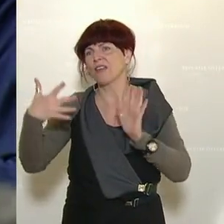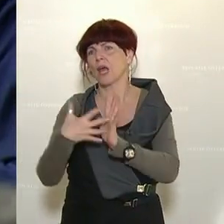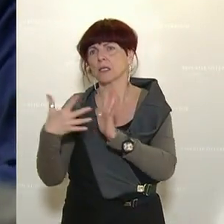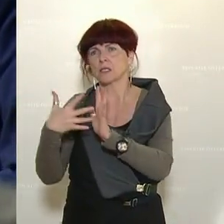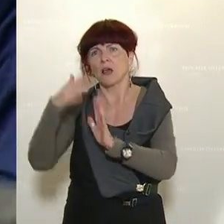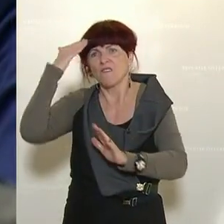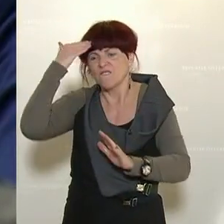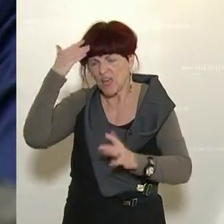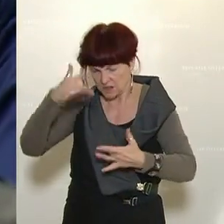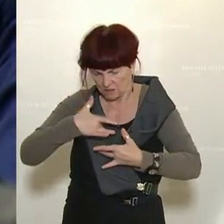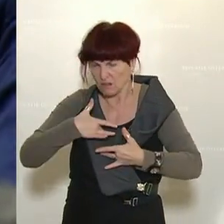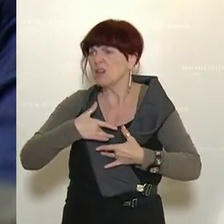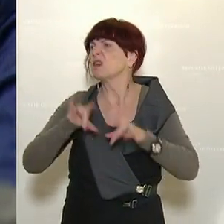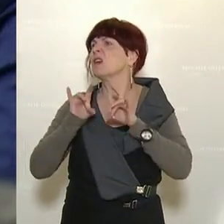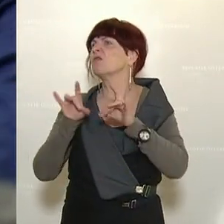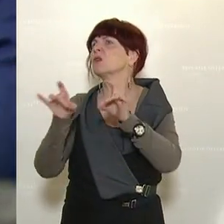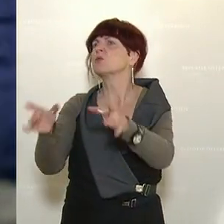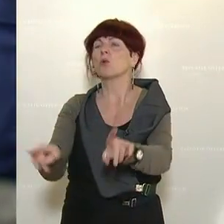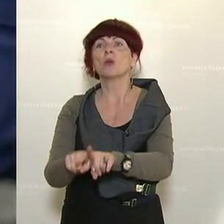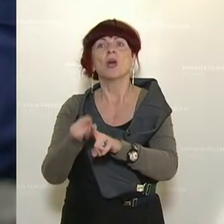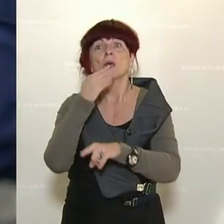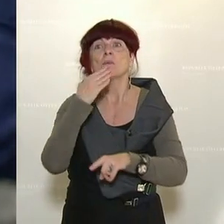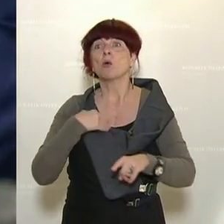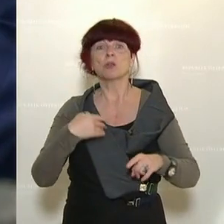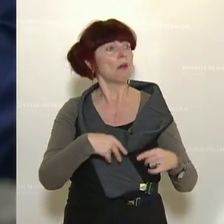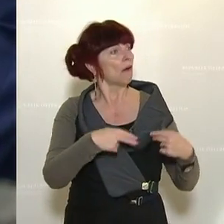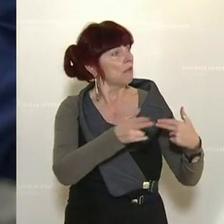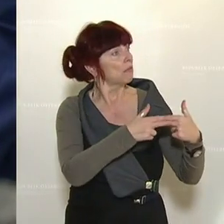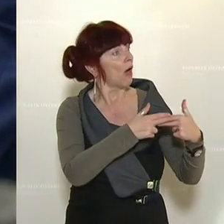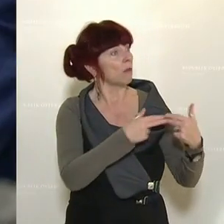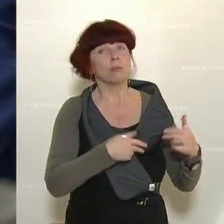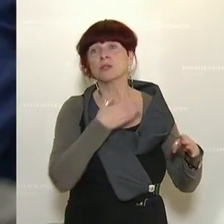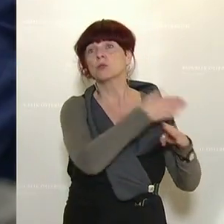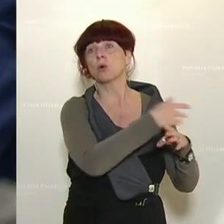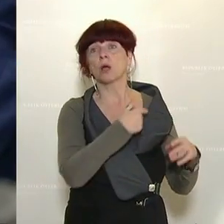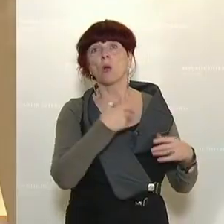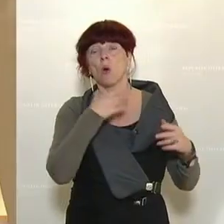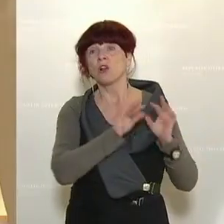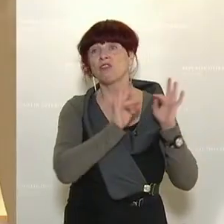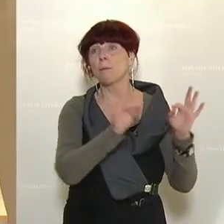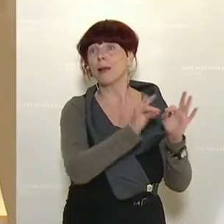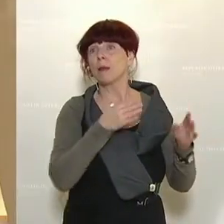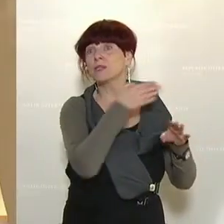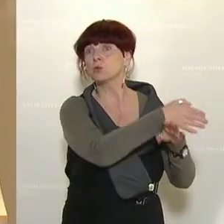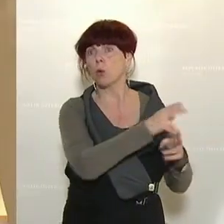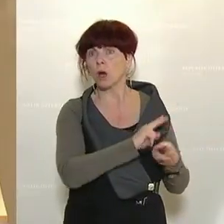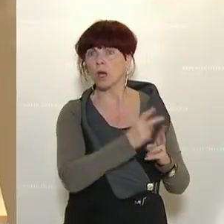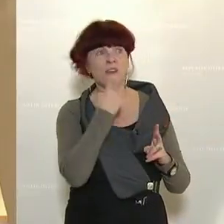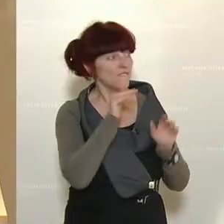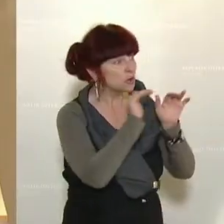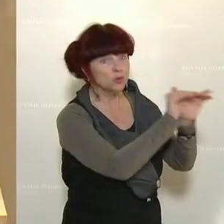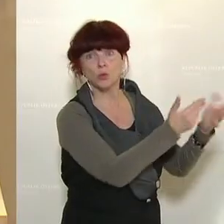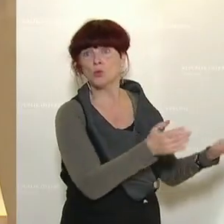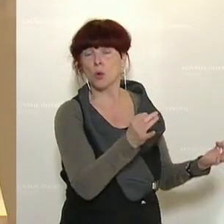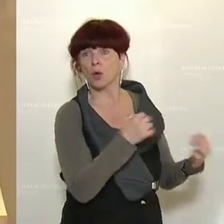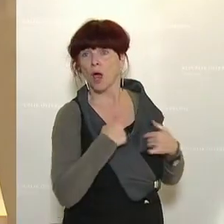ob man infiziert ist oder weitertragen kann, zu seinen Nächsten gehen? Gerade die Liebsten gilt es doch zu schützen. Das verstehe ich nicht. Und jetzt sage ich